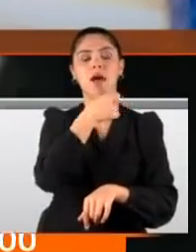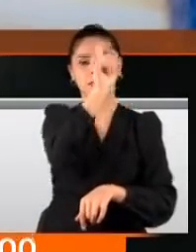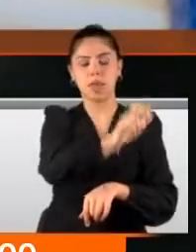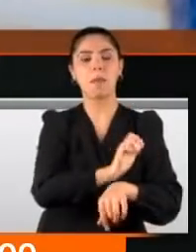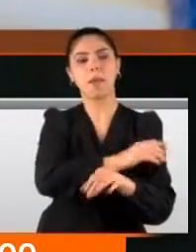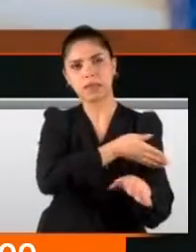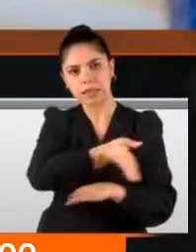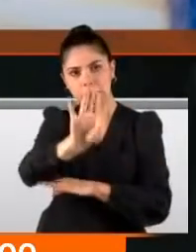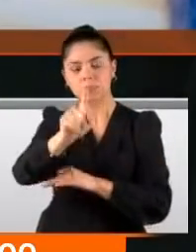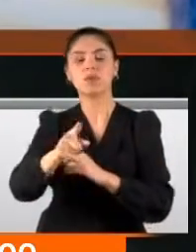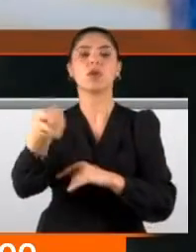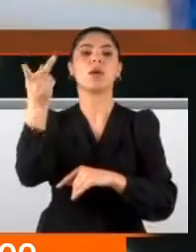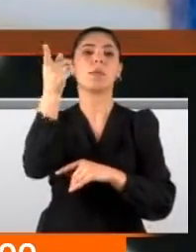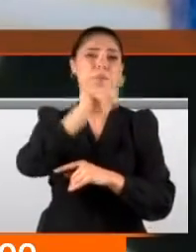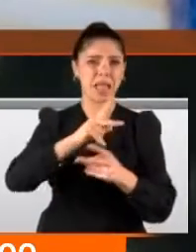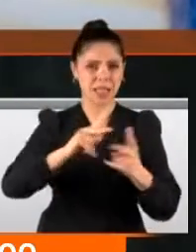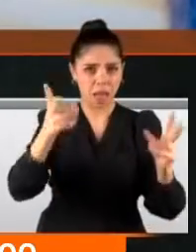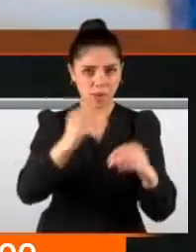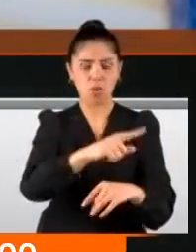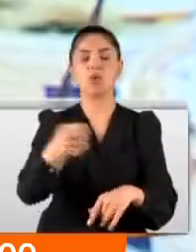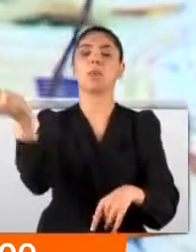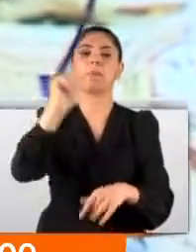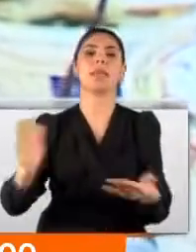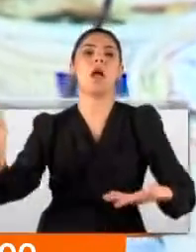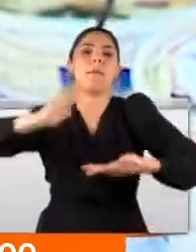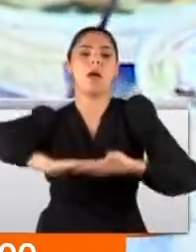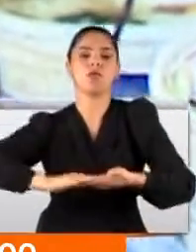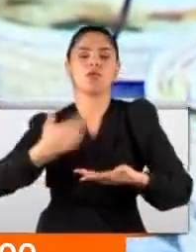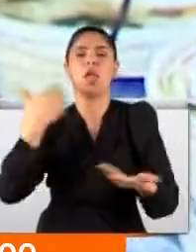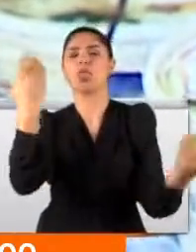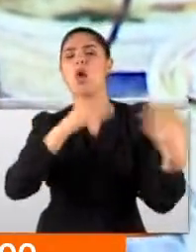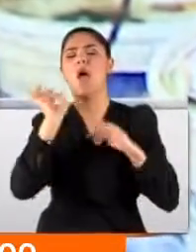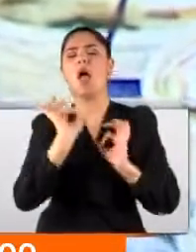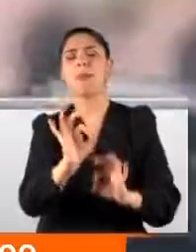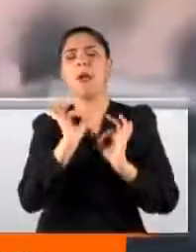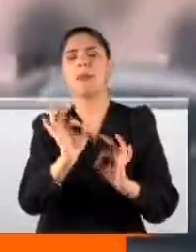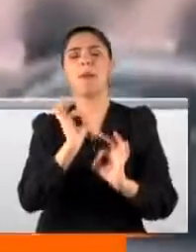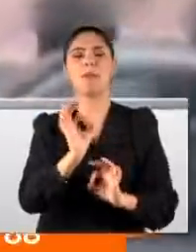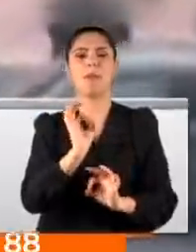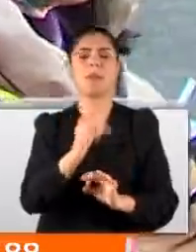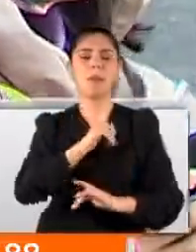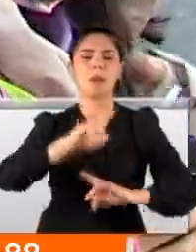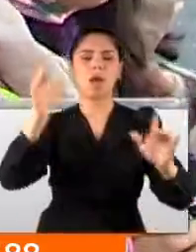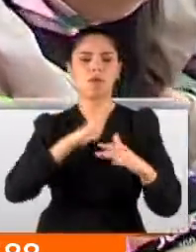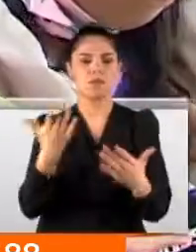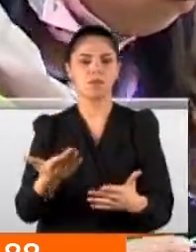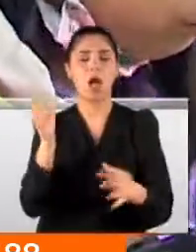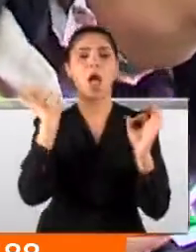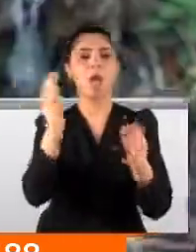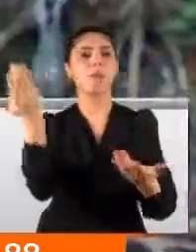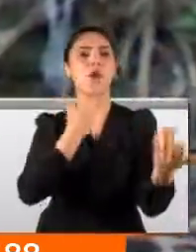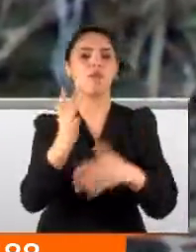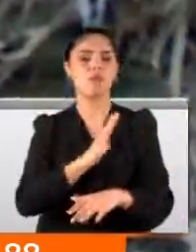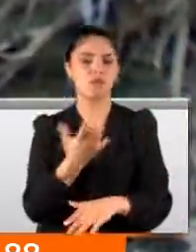evinden de çıkınca yeniden barışıp bir araya gelmişlerdi. Dövüyor beni diyordu. Bağırıyordu. Çığlık atıyordu. Çığlık atıyordu. Devamlı şiddet